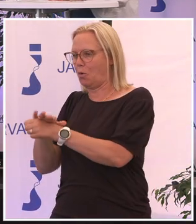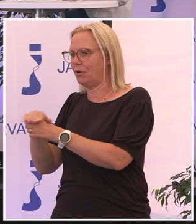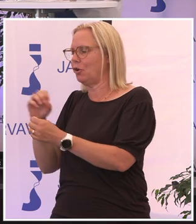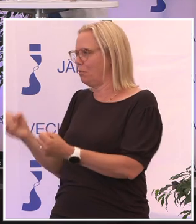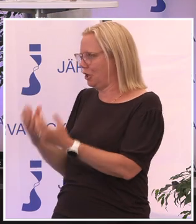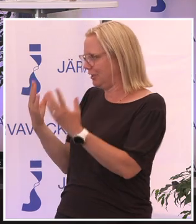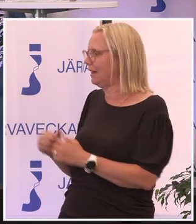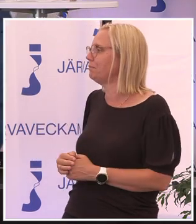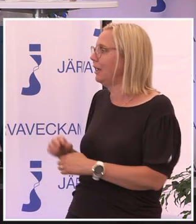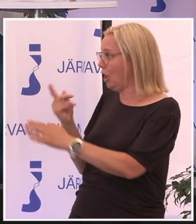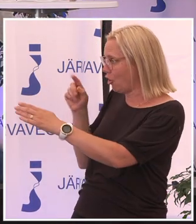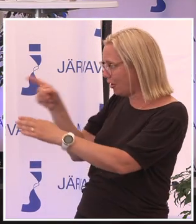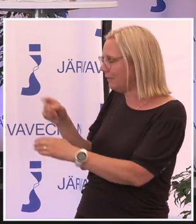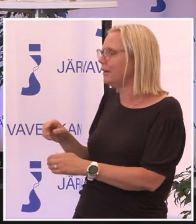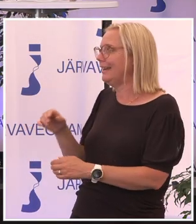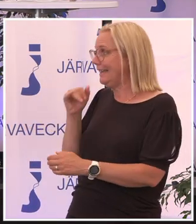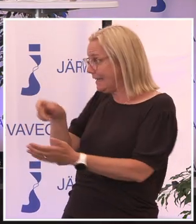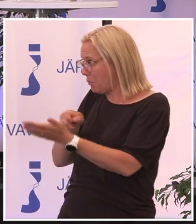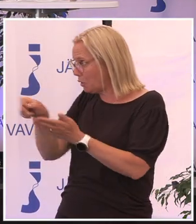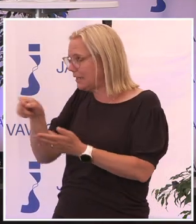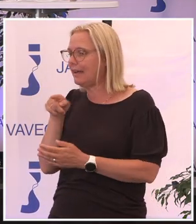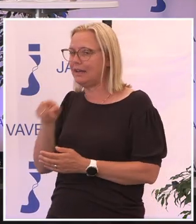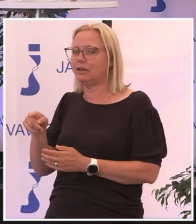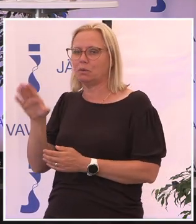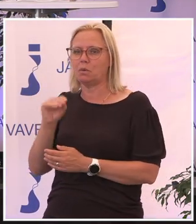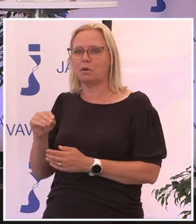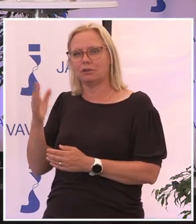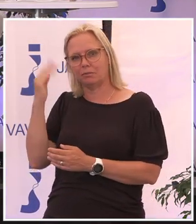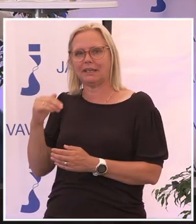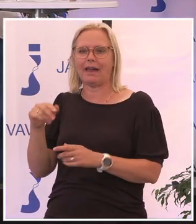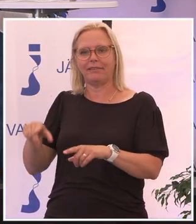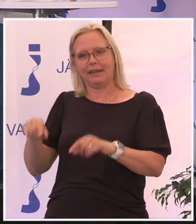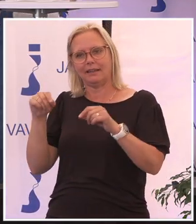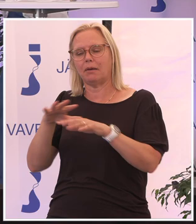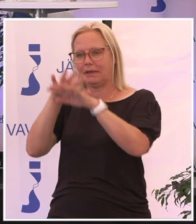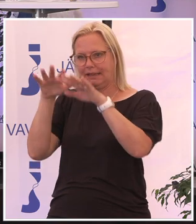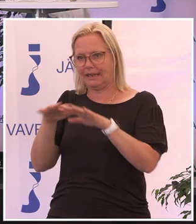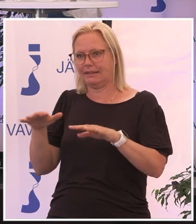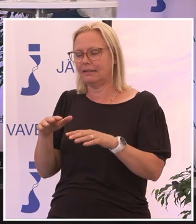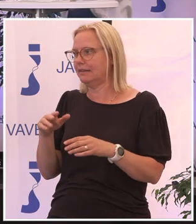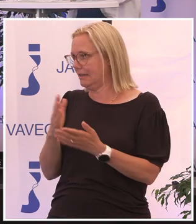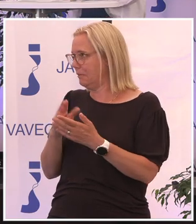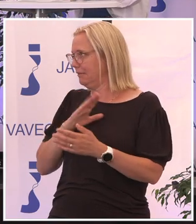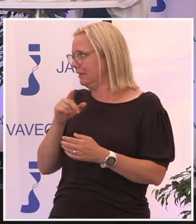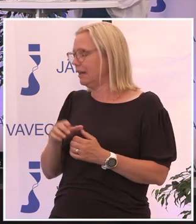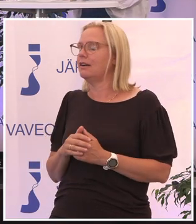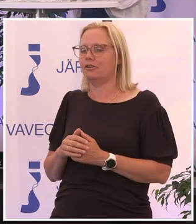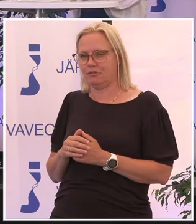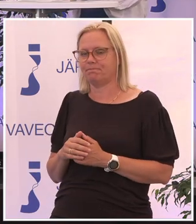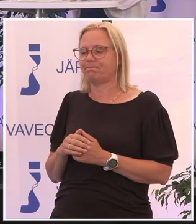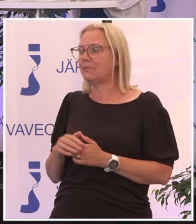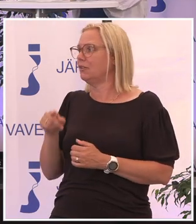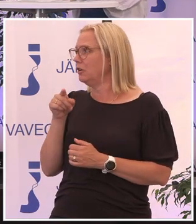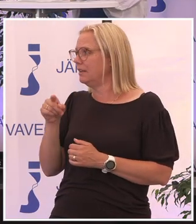För att faktum är att i den här rapporten, som man kan hitta på nät, det finns lite överallt. Så